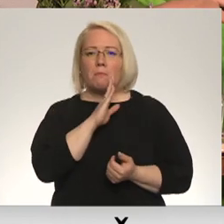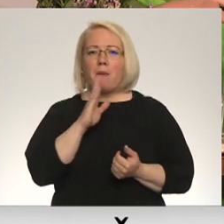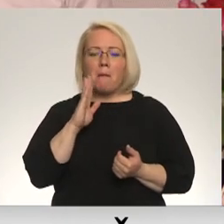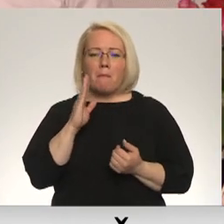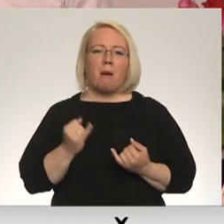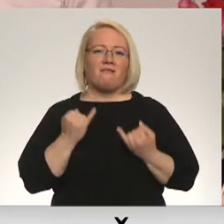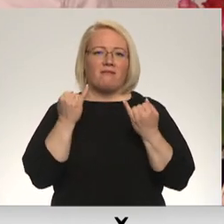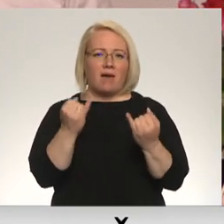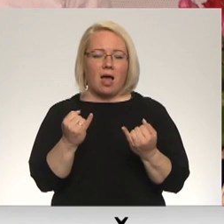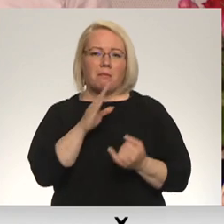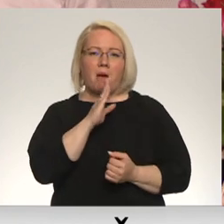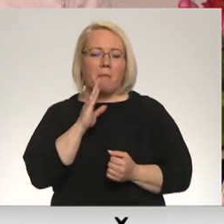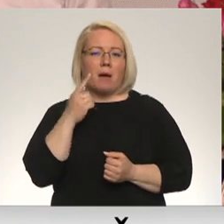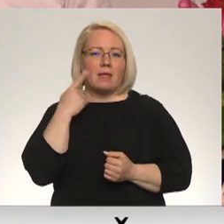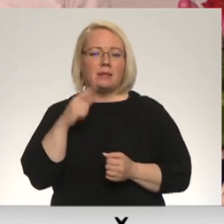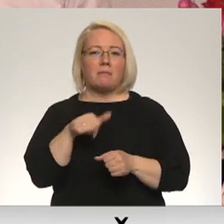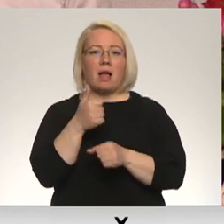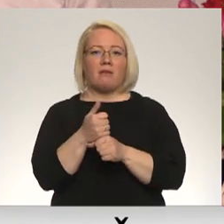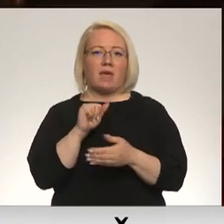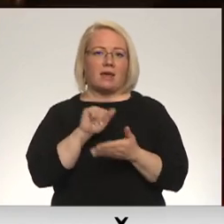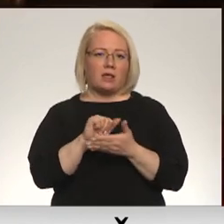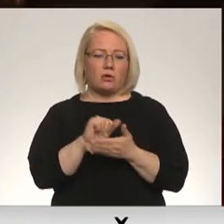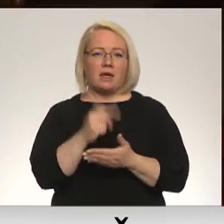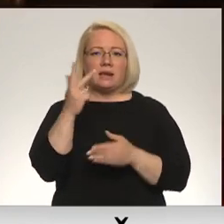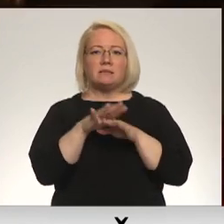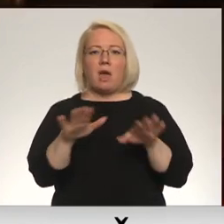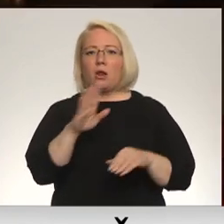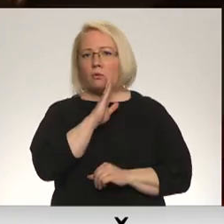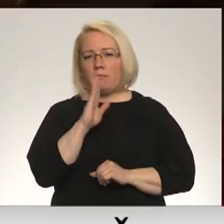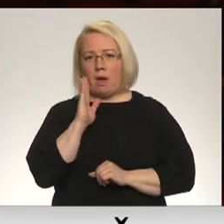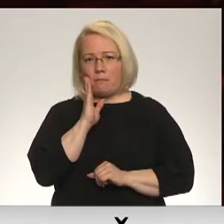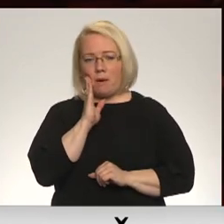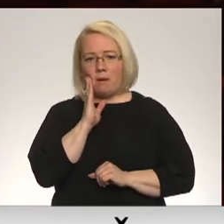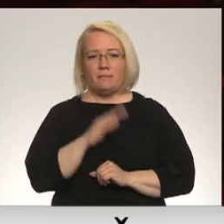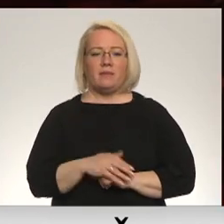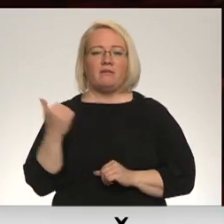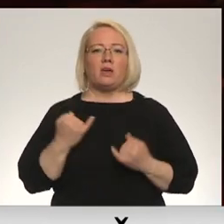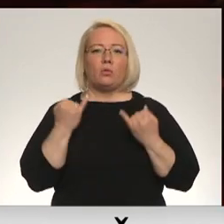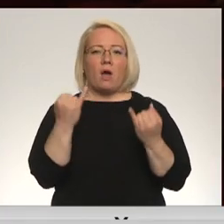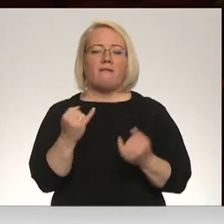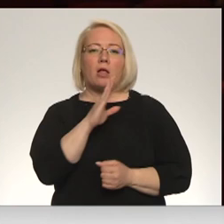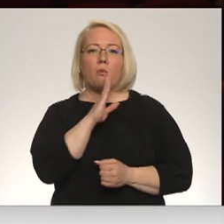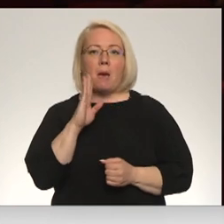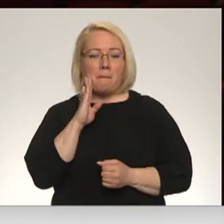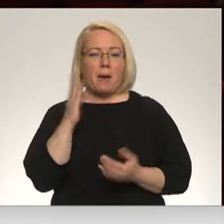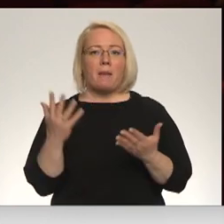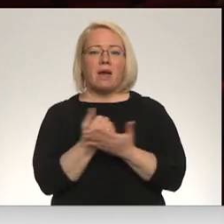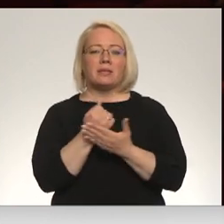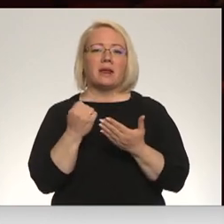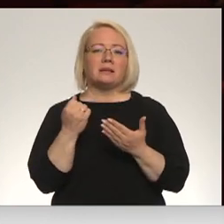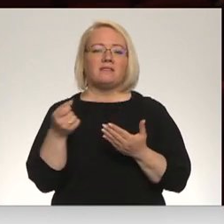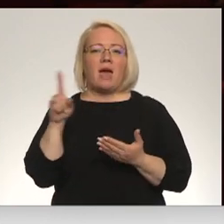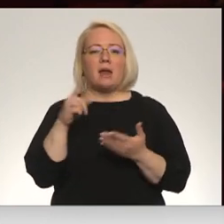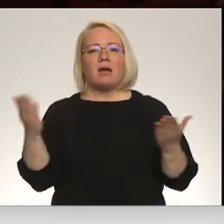vēl arī mamām un tētiem galvenā redaktore – trīs bērnu mamma. Mamām novēlu atrast vairāku vieglumu,